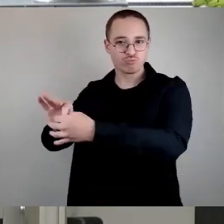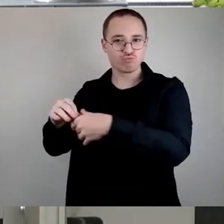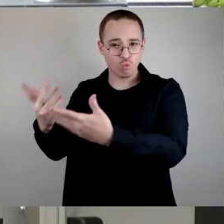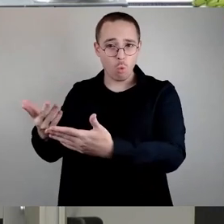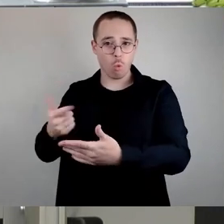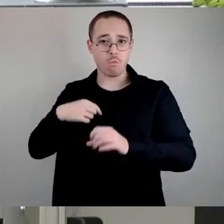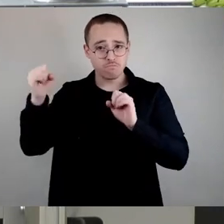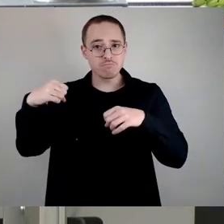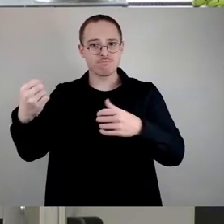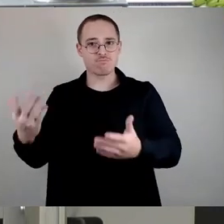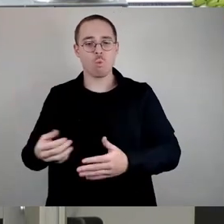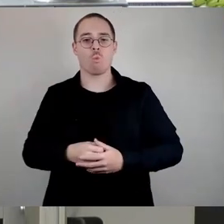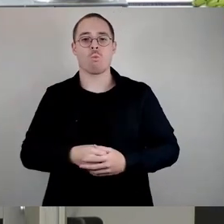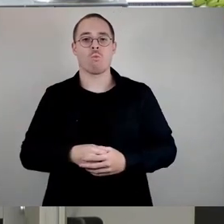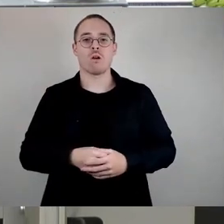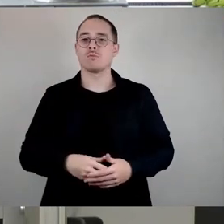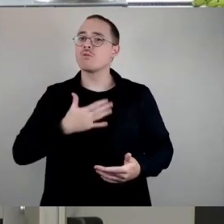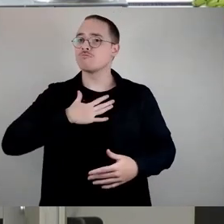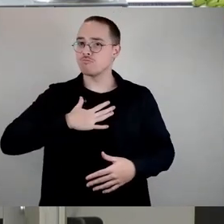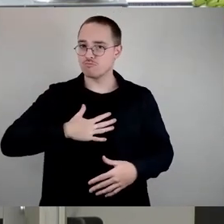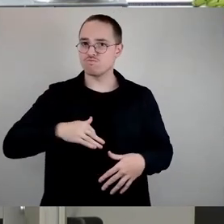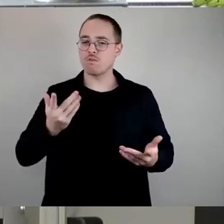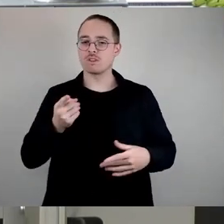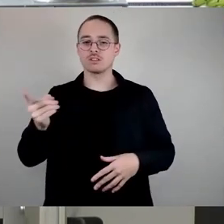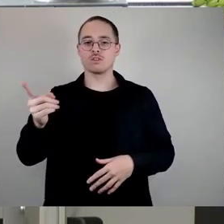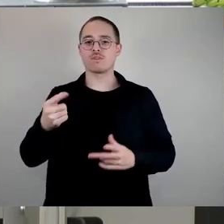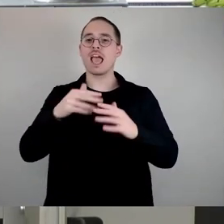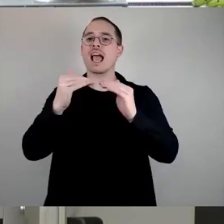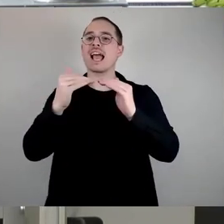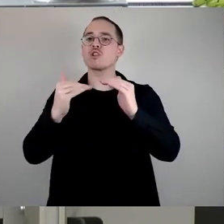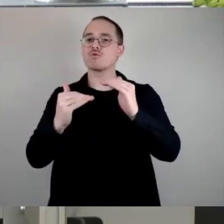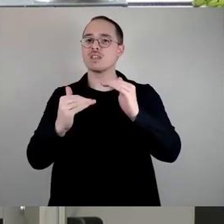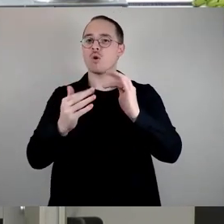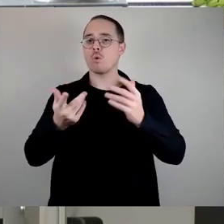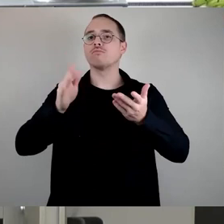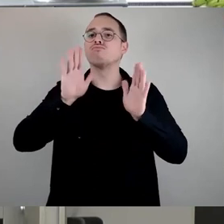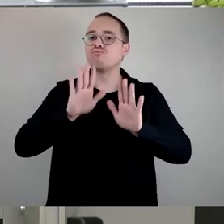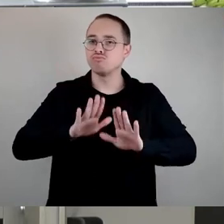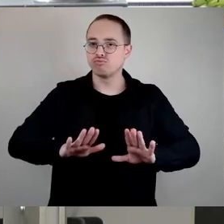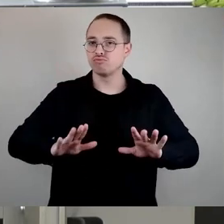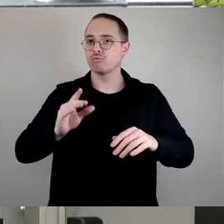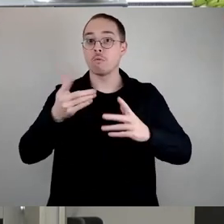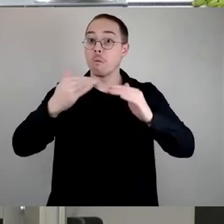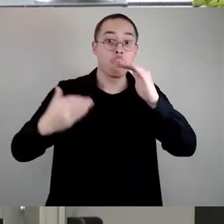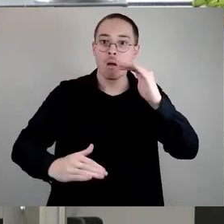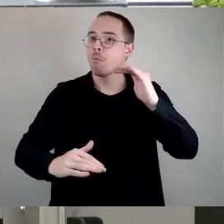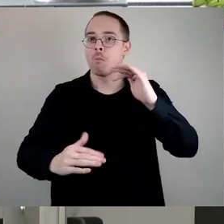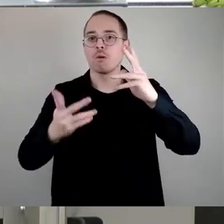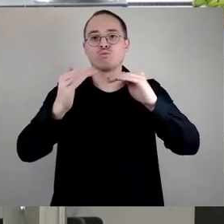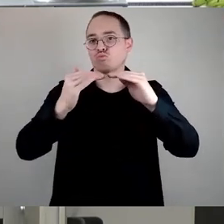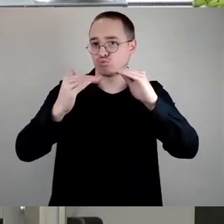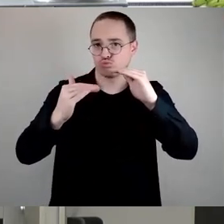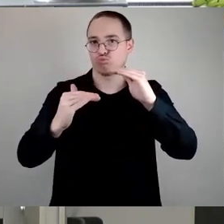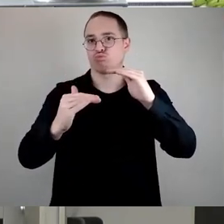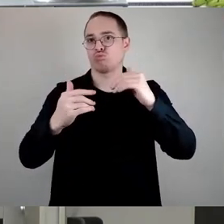sanfte Reduzierung der Elternbeiträge zustimmen und damit dem SPD-Antrag. Vielen Dank.